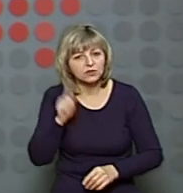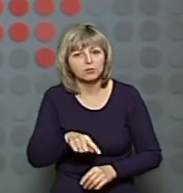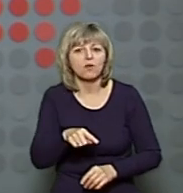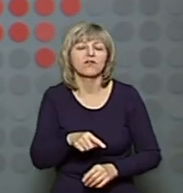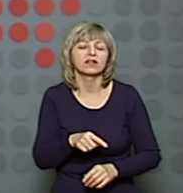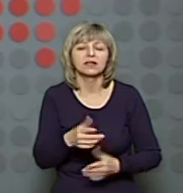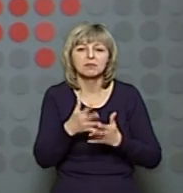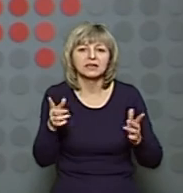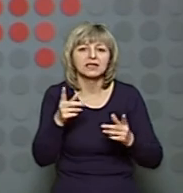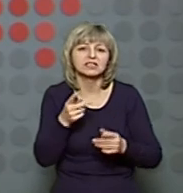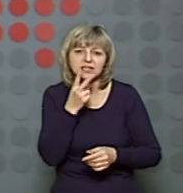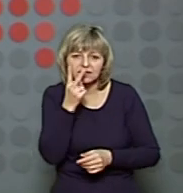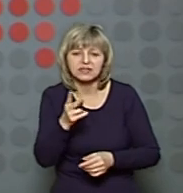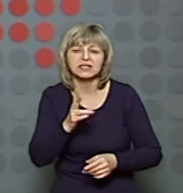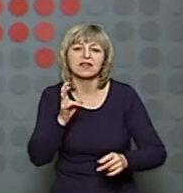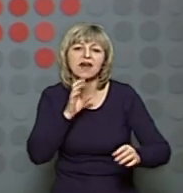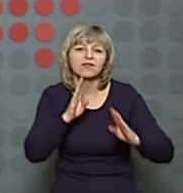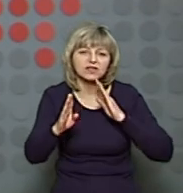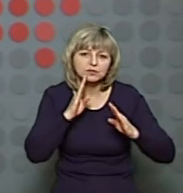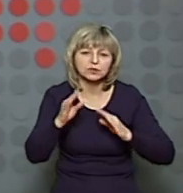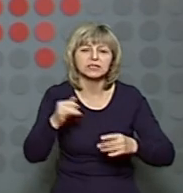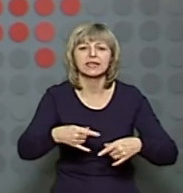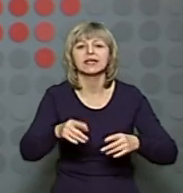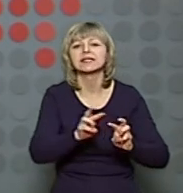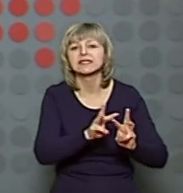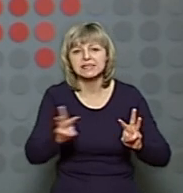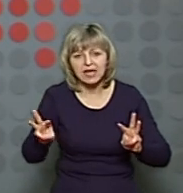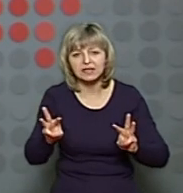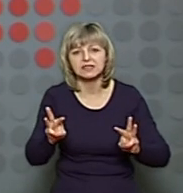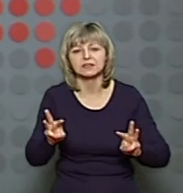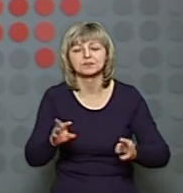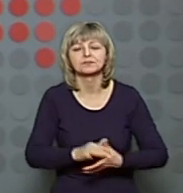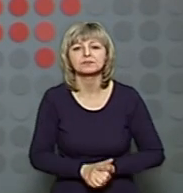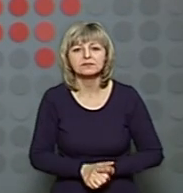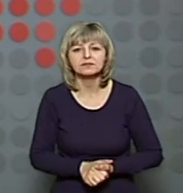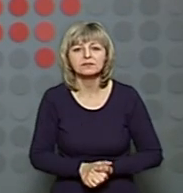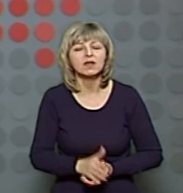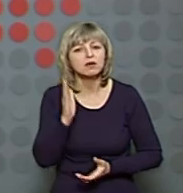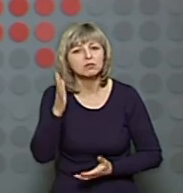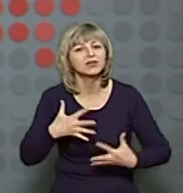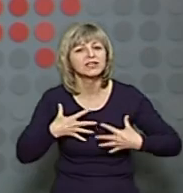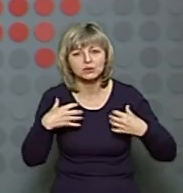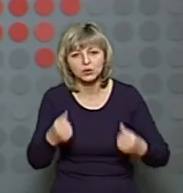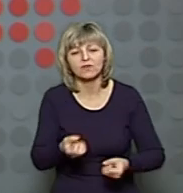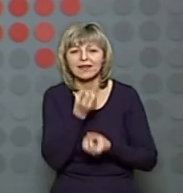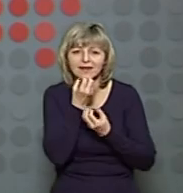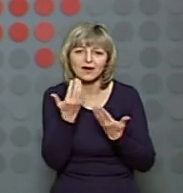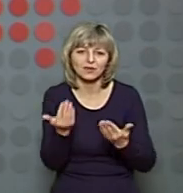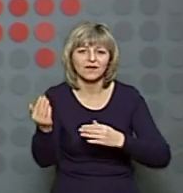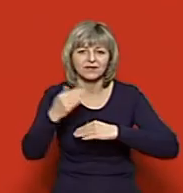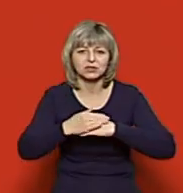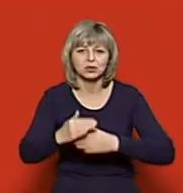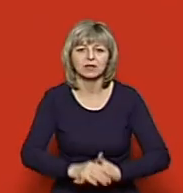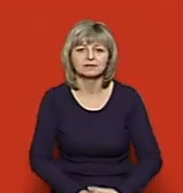області дивіться на нашій сторінці у Фейсбук та на сайті Суспільного новини у рубриці «Регіони». Будьте здоровими і гарного вам вечора!